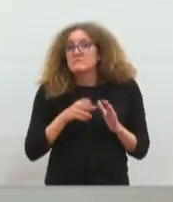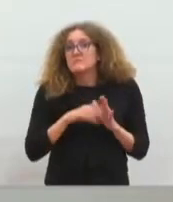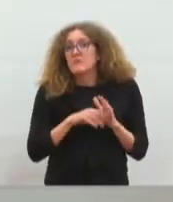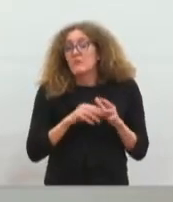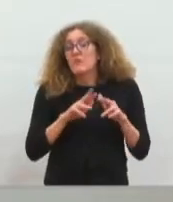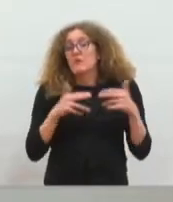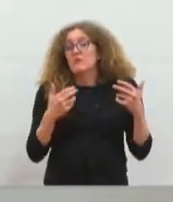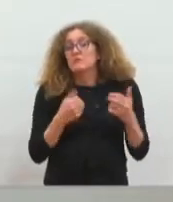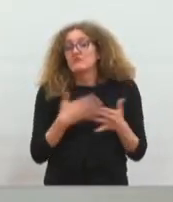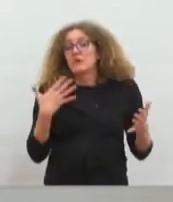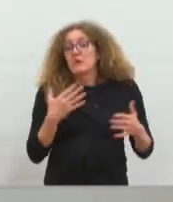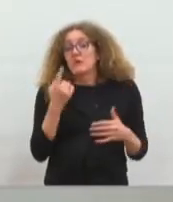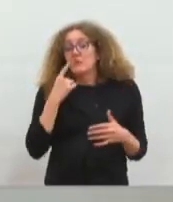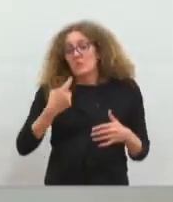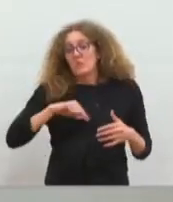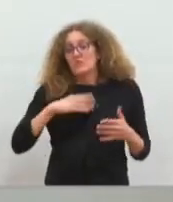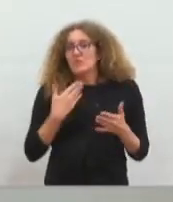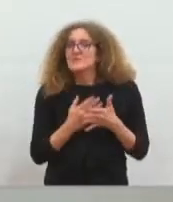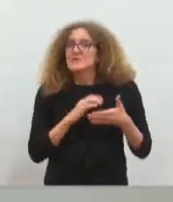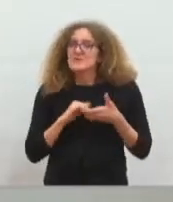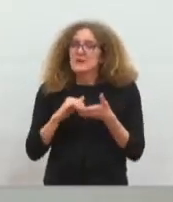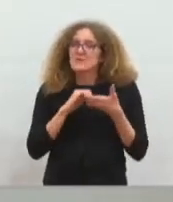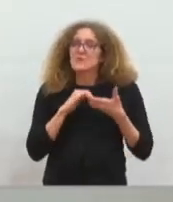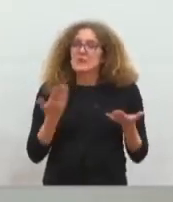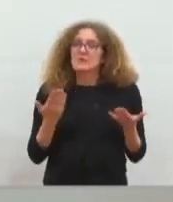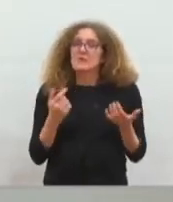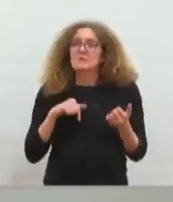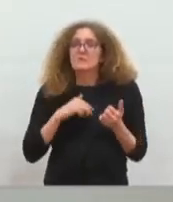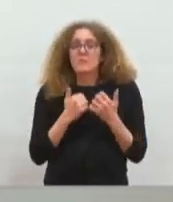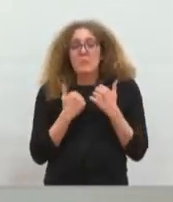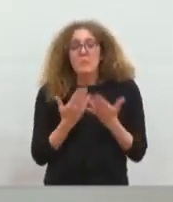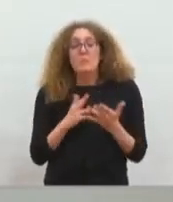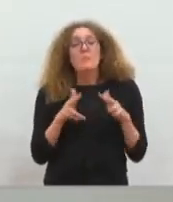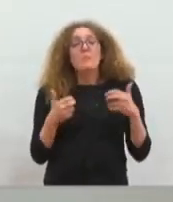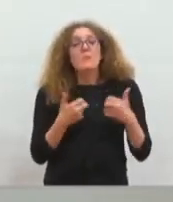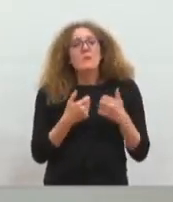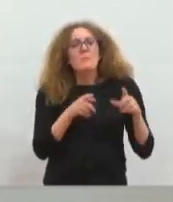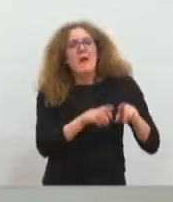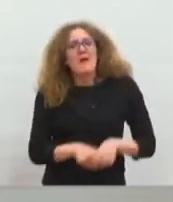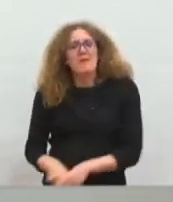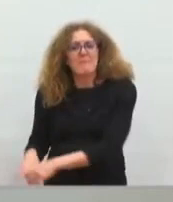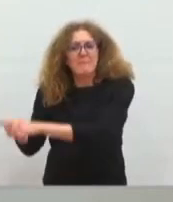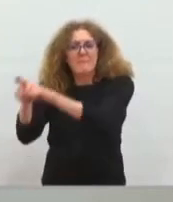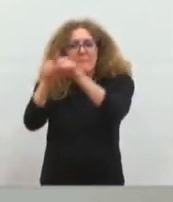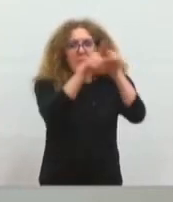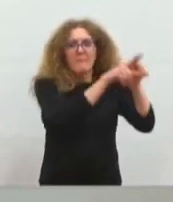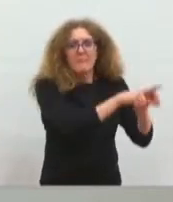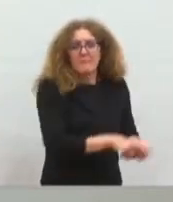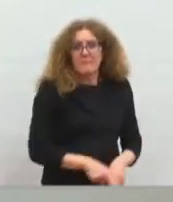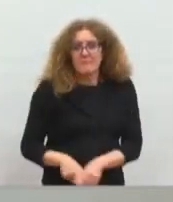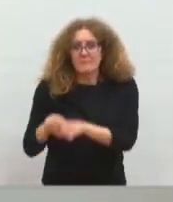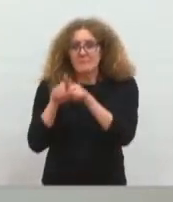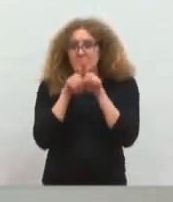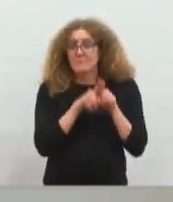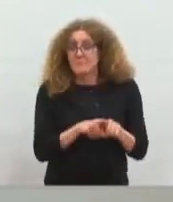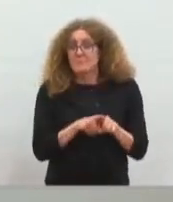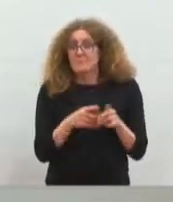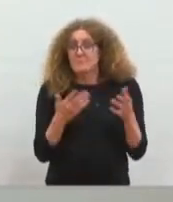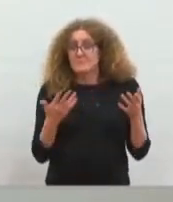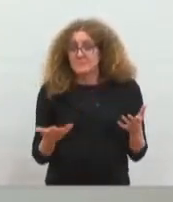horizontale et intercommunale qui fait qu'en payant le même prix de l'assainissement sur tout le territoire, nous avons pu